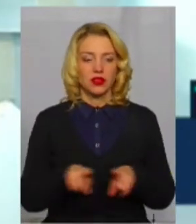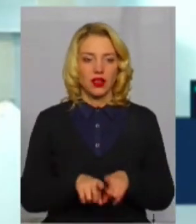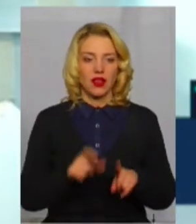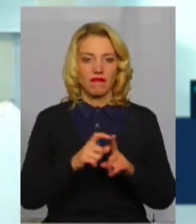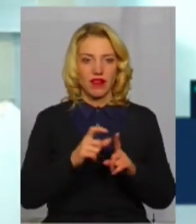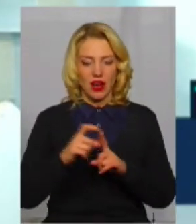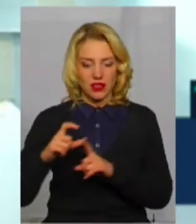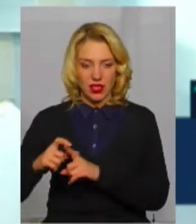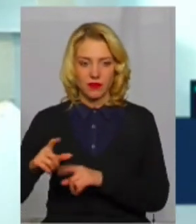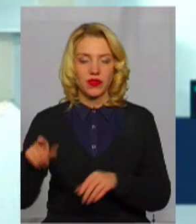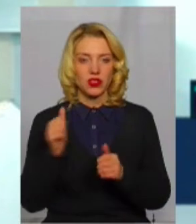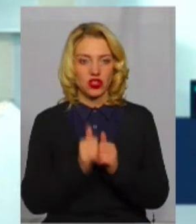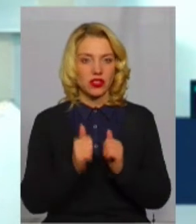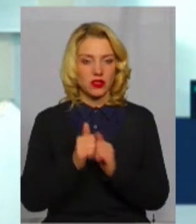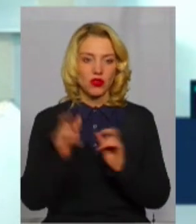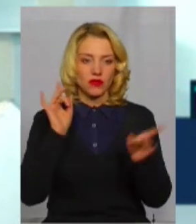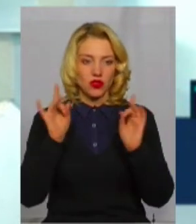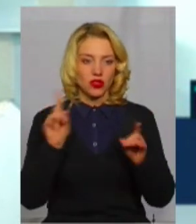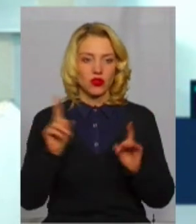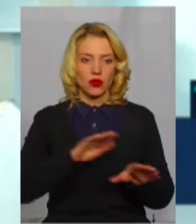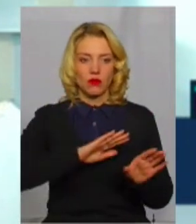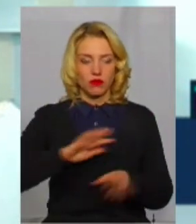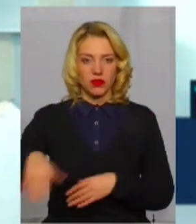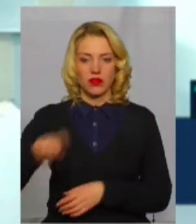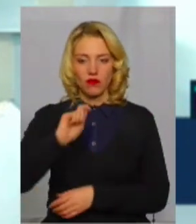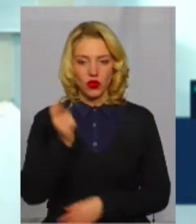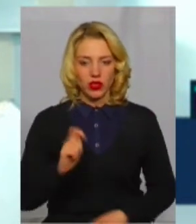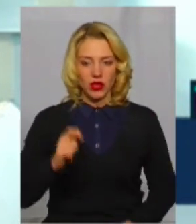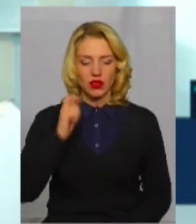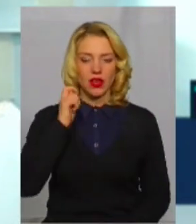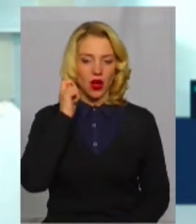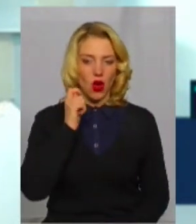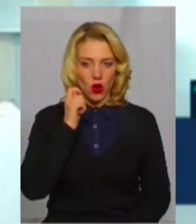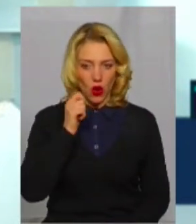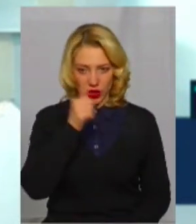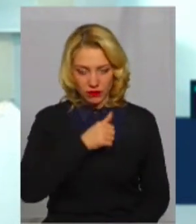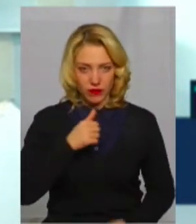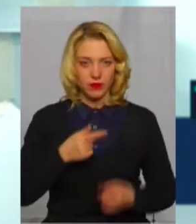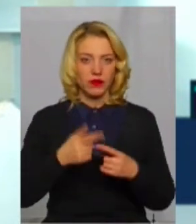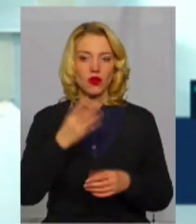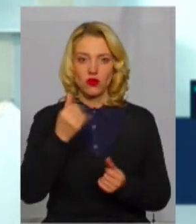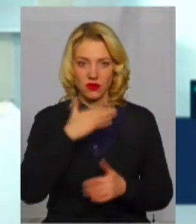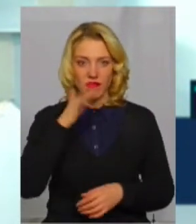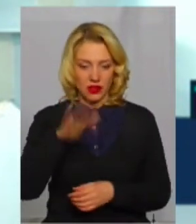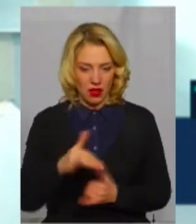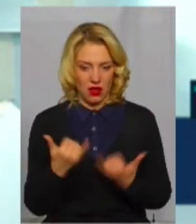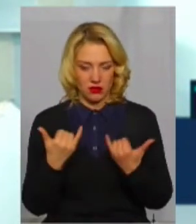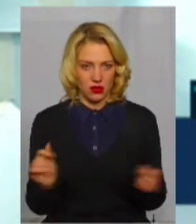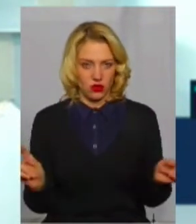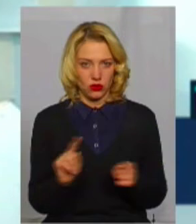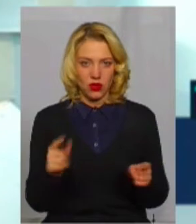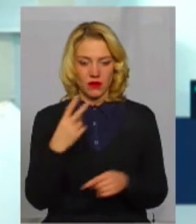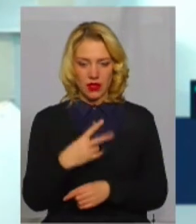фраза дуже часто звучить, що ще з повоєнних років коштів вистачало, а що ж зараз, 21-ше століття,